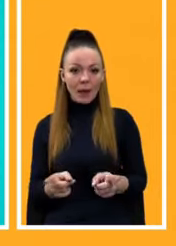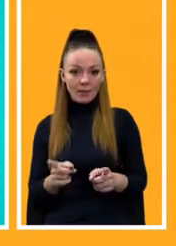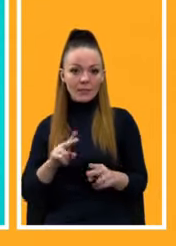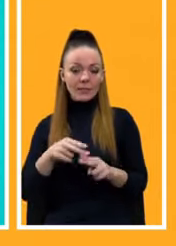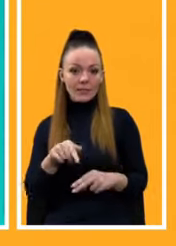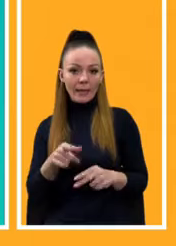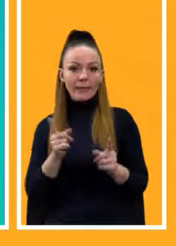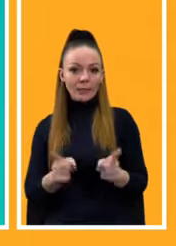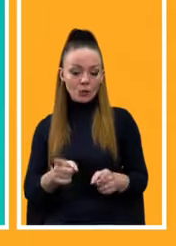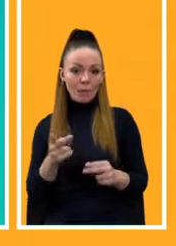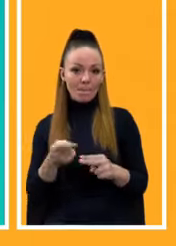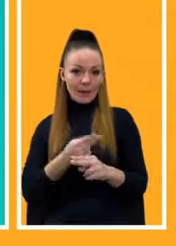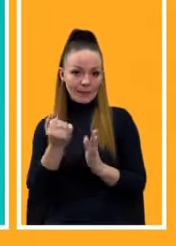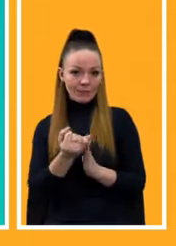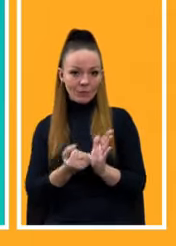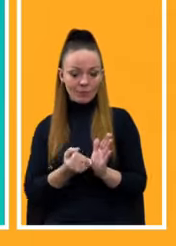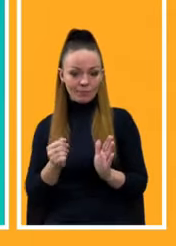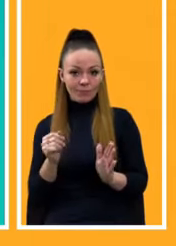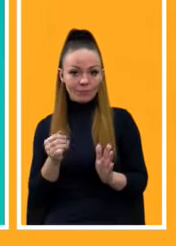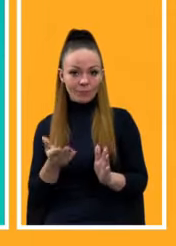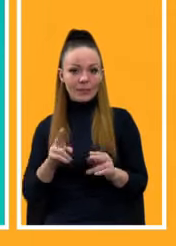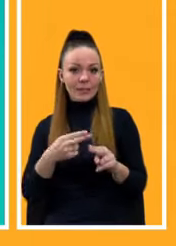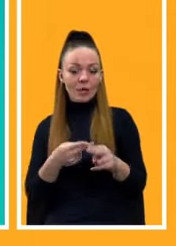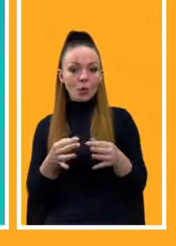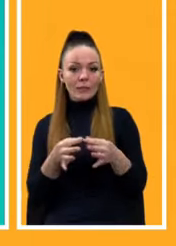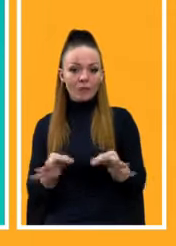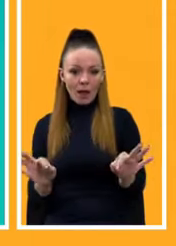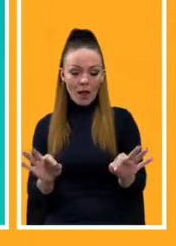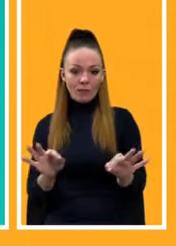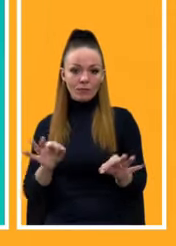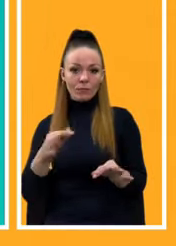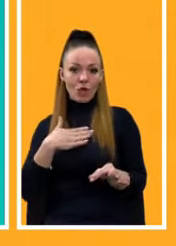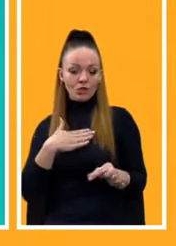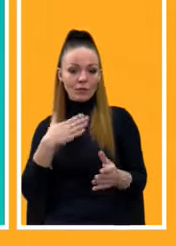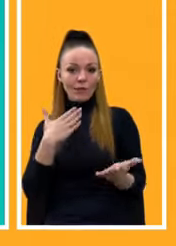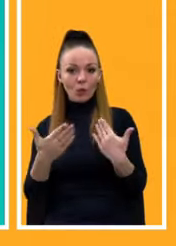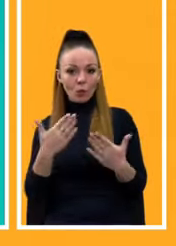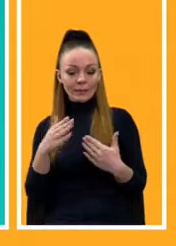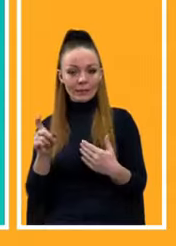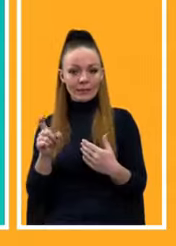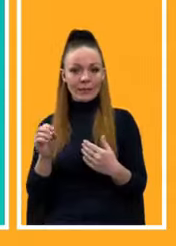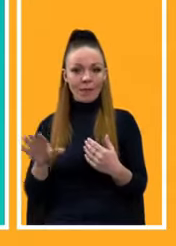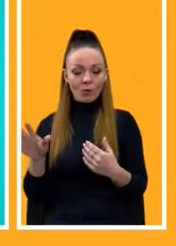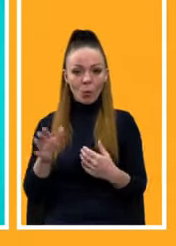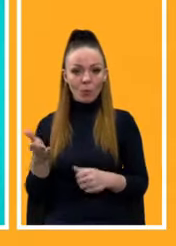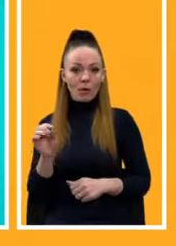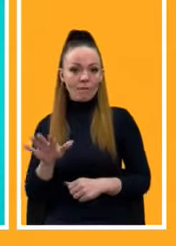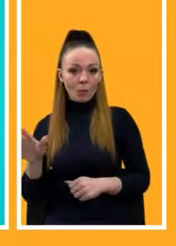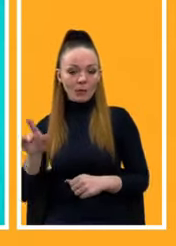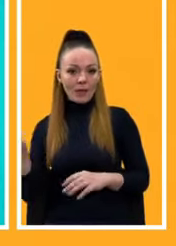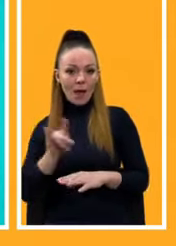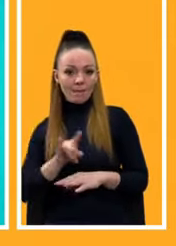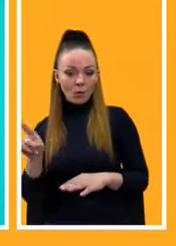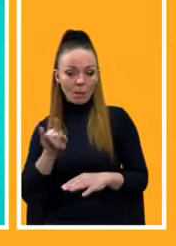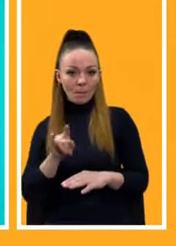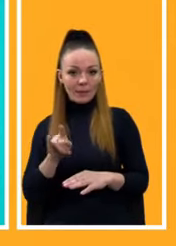дійсно безвіз. Це дозволяє лібералізувати наші відносини з Європою, з європейськими авіаперевізниками.